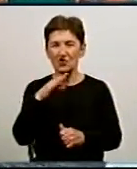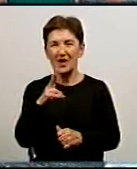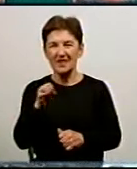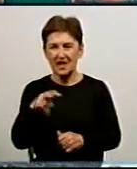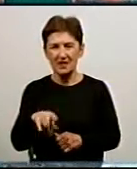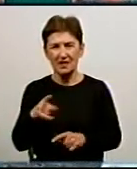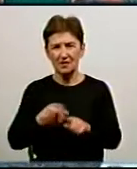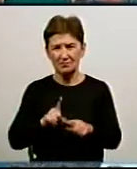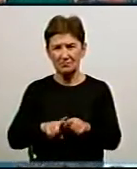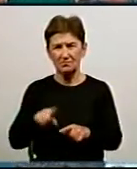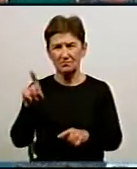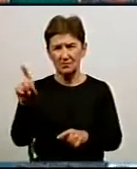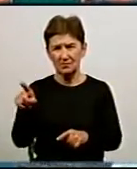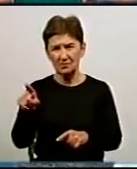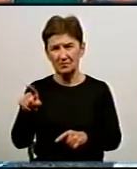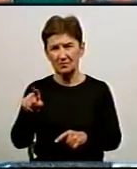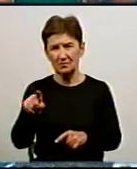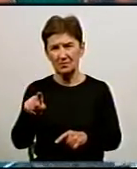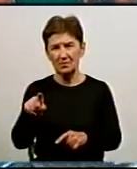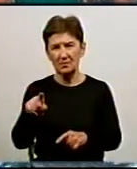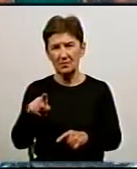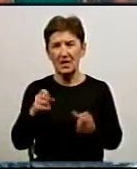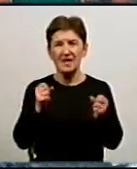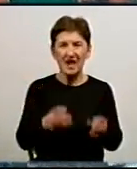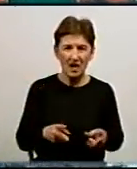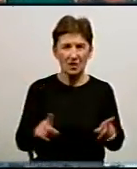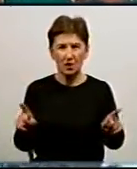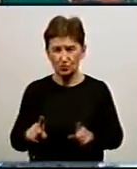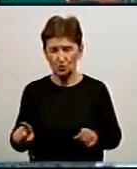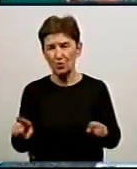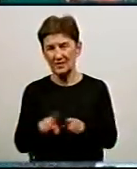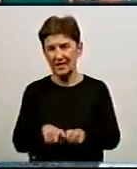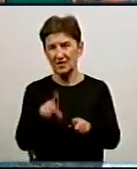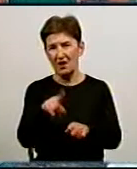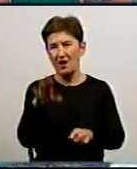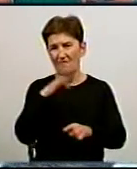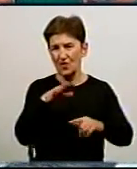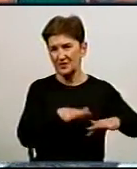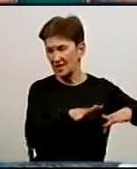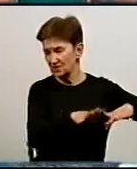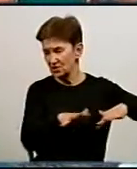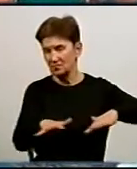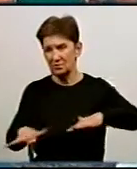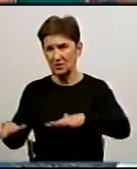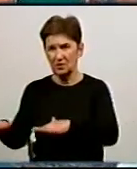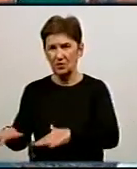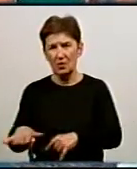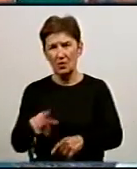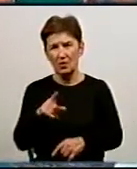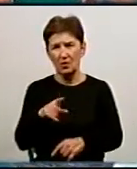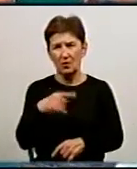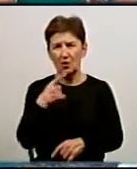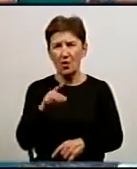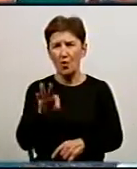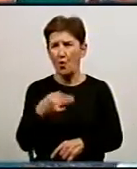почали мене питати. Тобто позбіри, дзвонили, стали питати, як, що, до чого. Я каже, ось тече вода і все. Ось тут я пішов, подивився, ого,